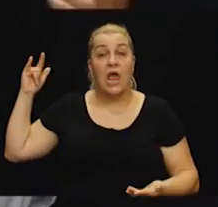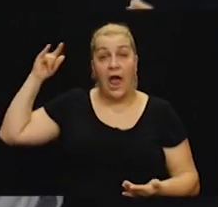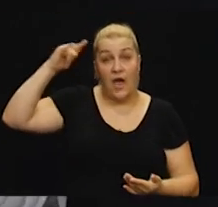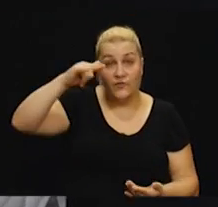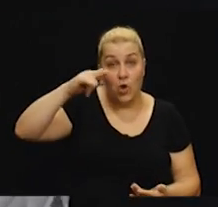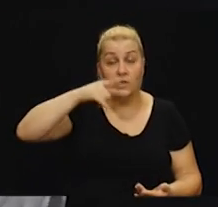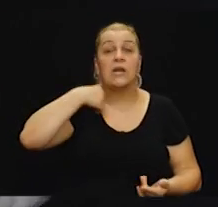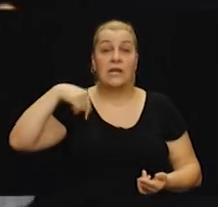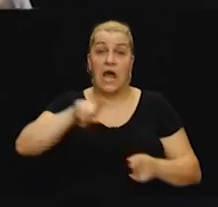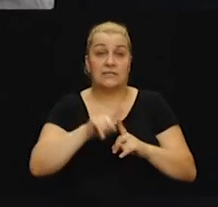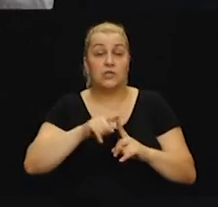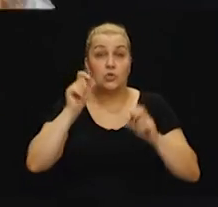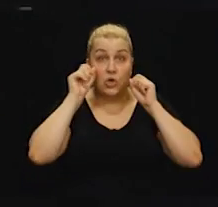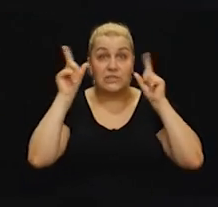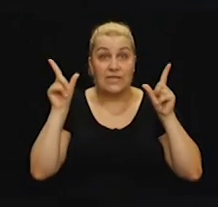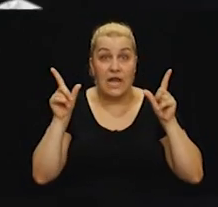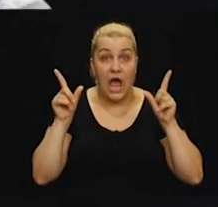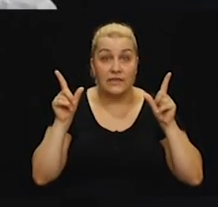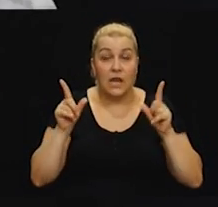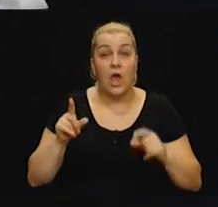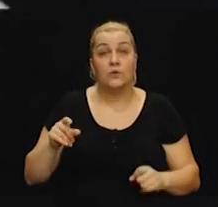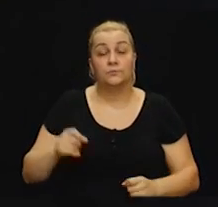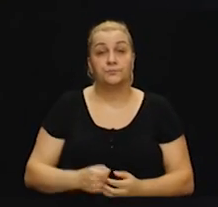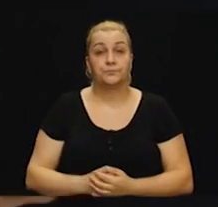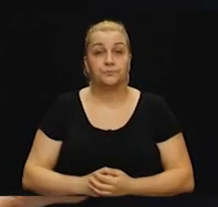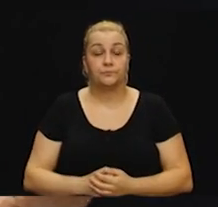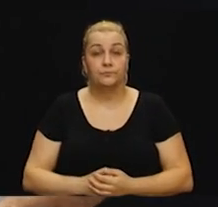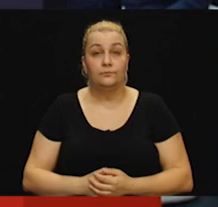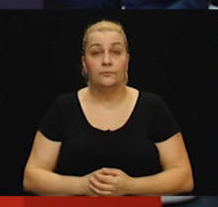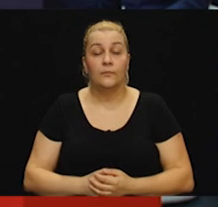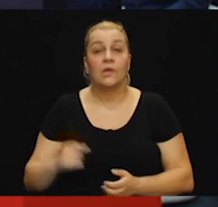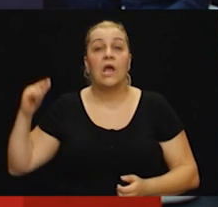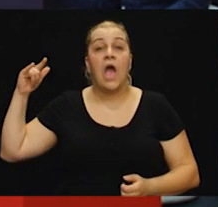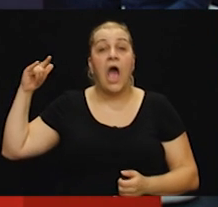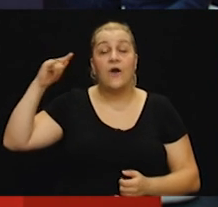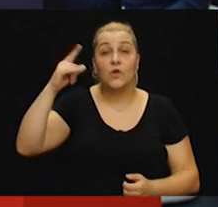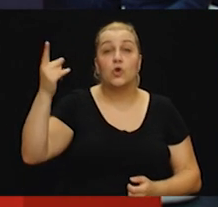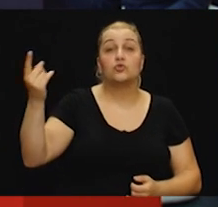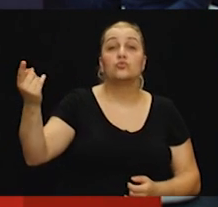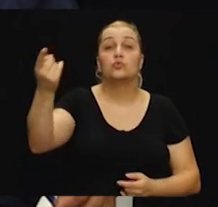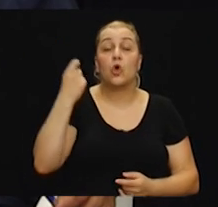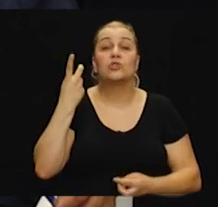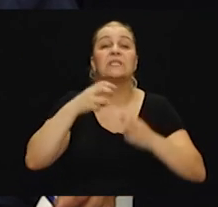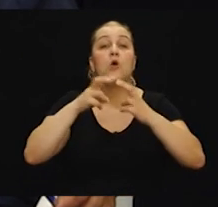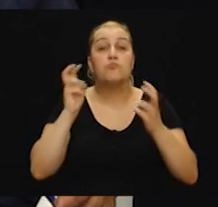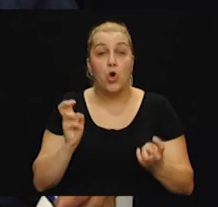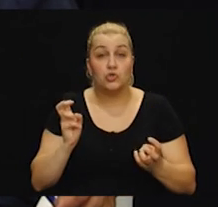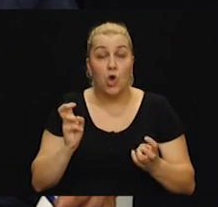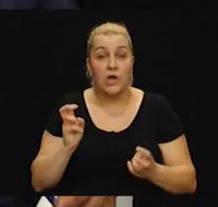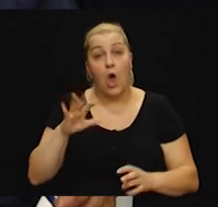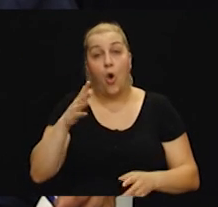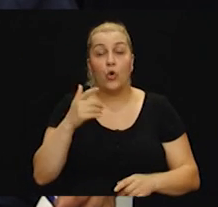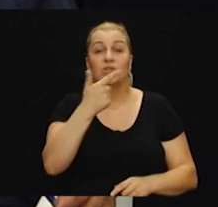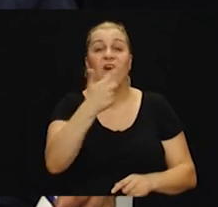naš iznenadila, bacila je grozdove. Avioni su došli iz pravca Mostara u oko